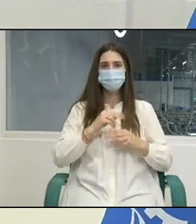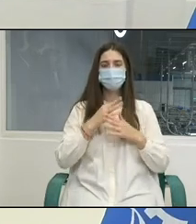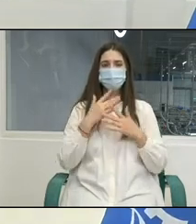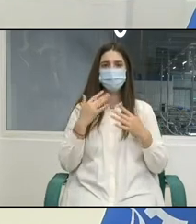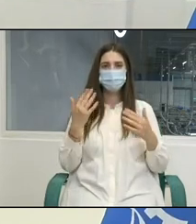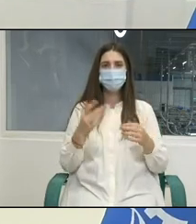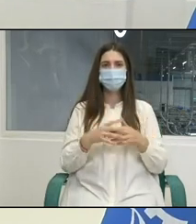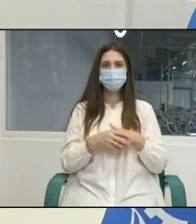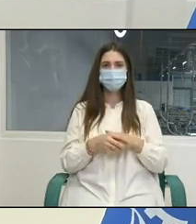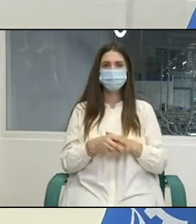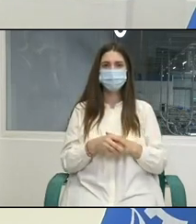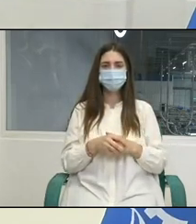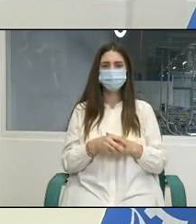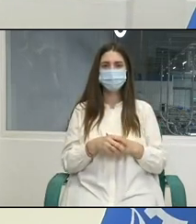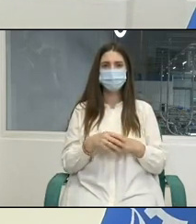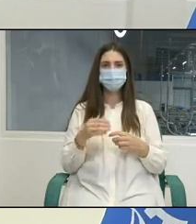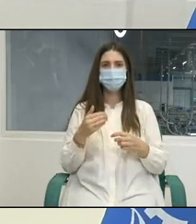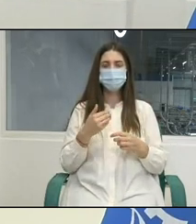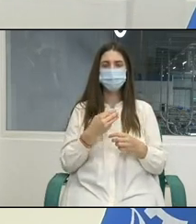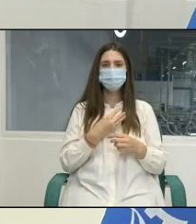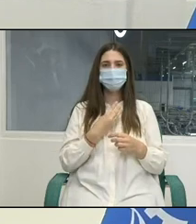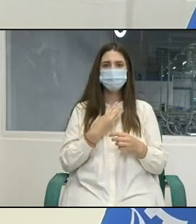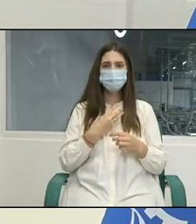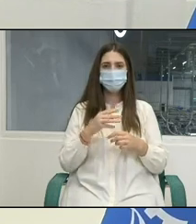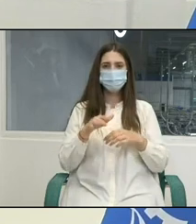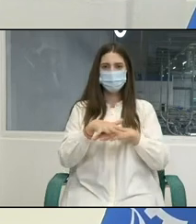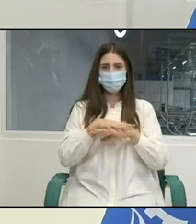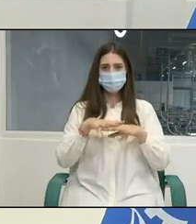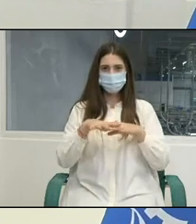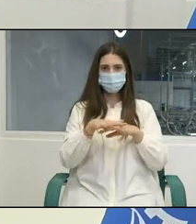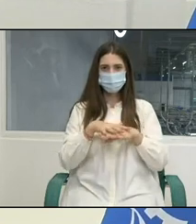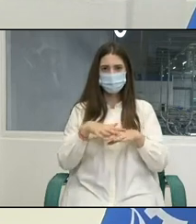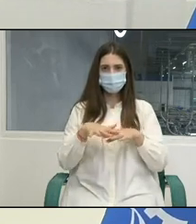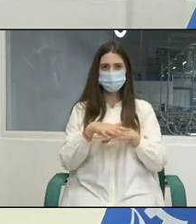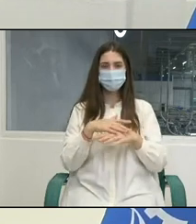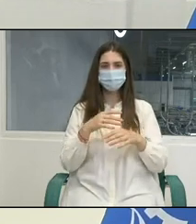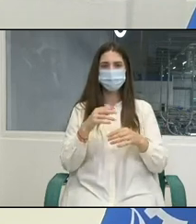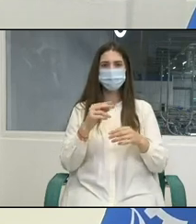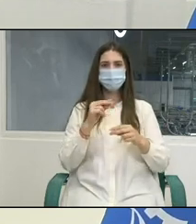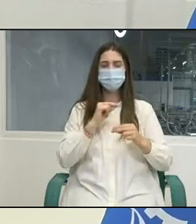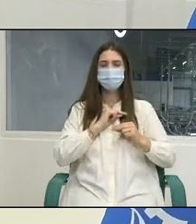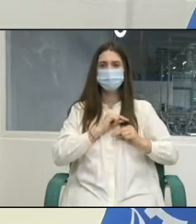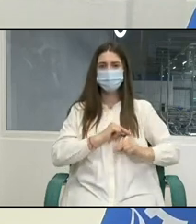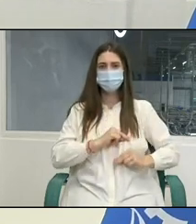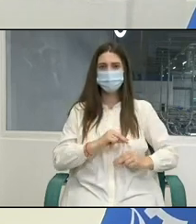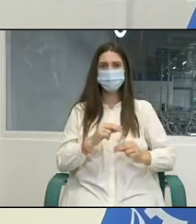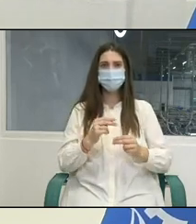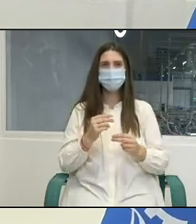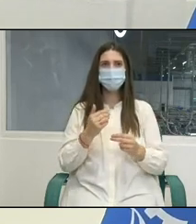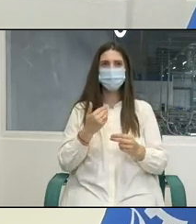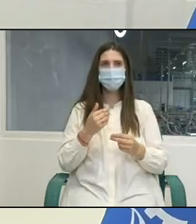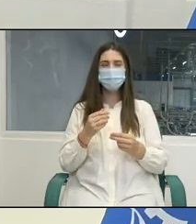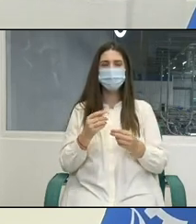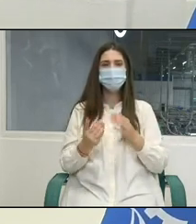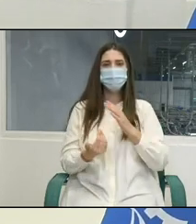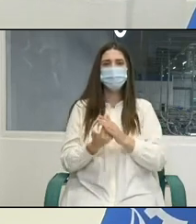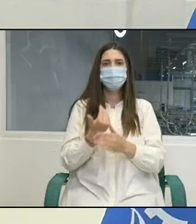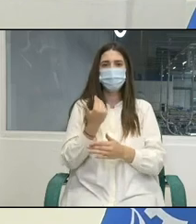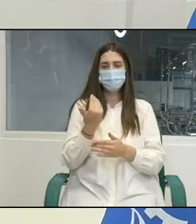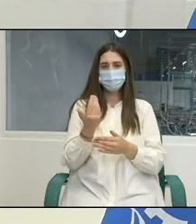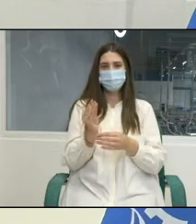ținti piața forței din muncă, crearea întreprindelor durabile și prospere consolidarea